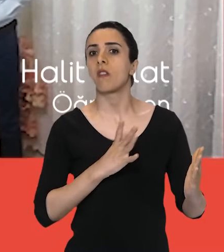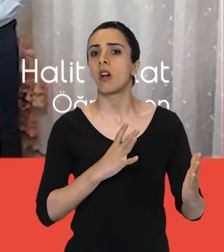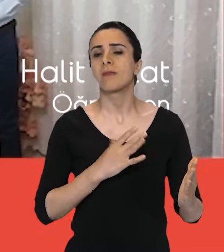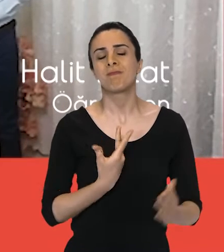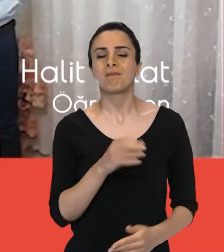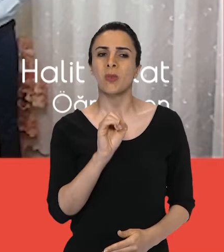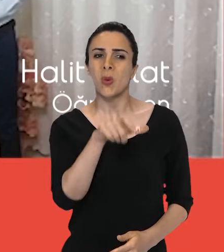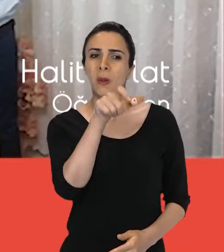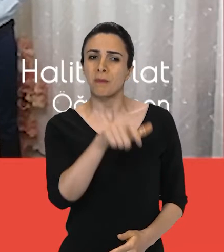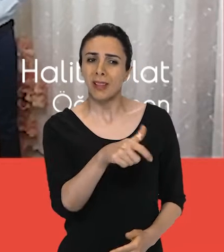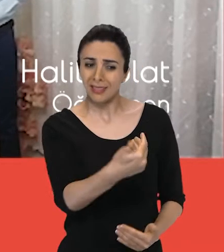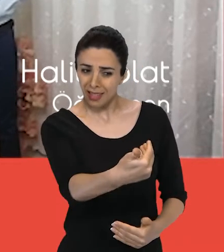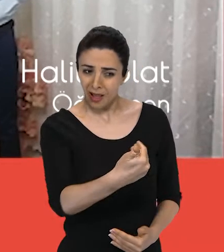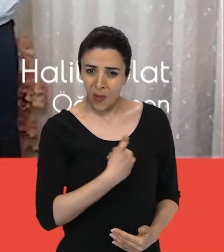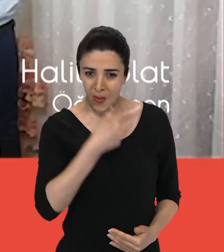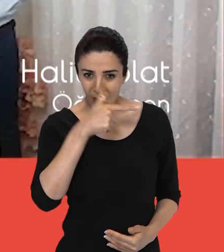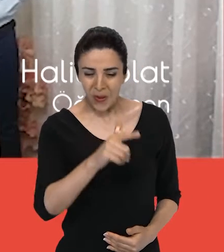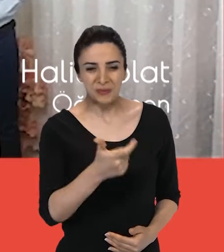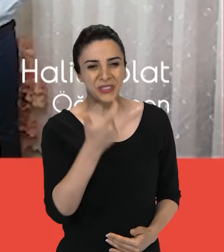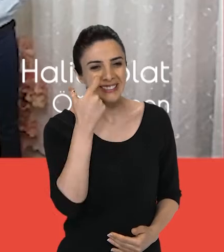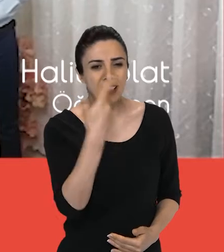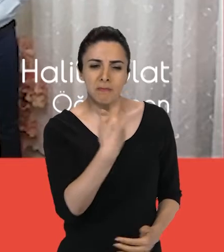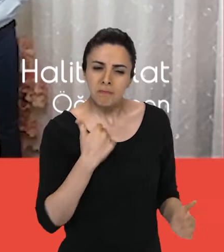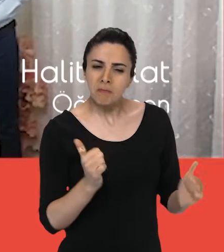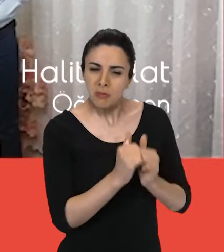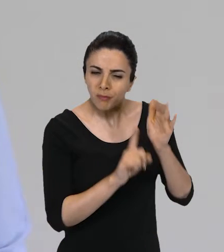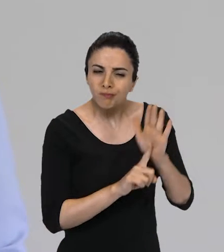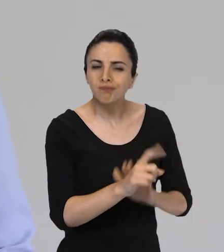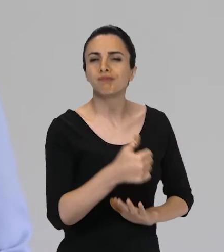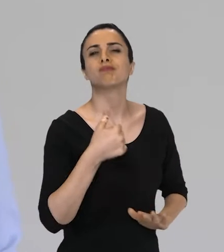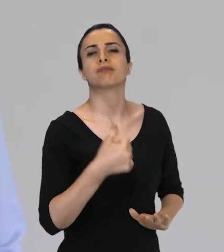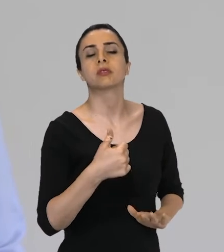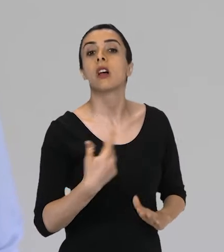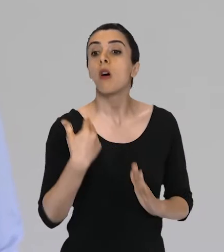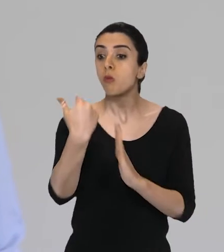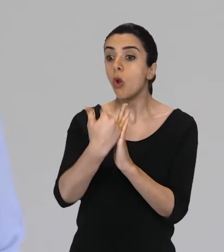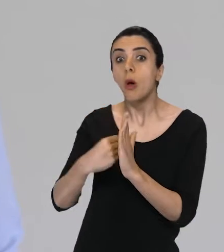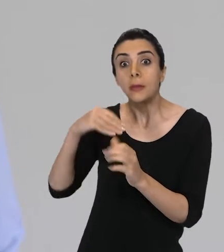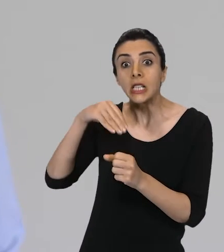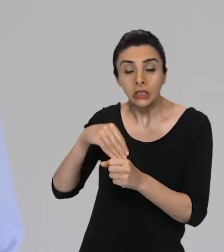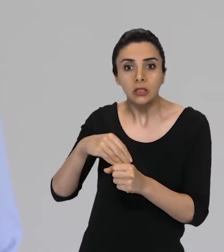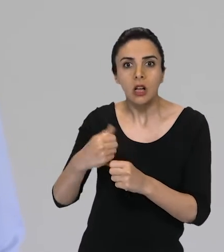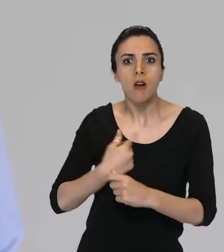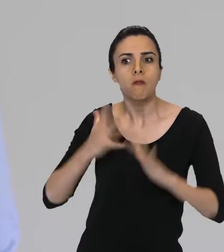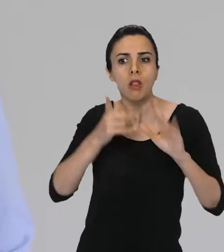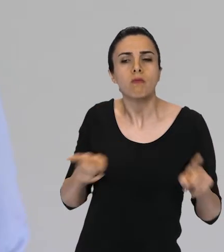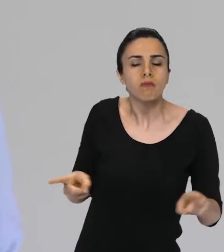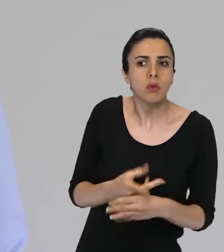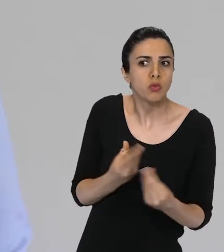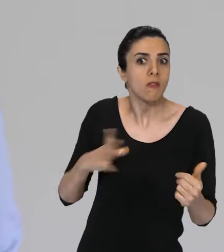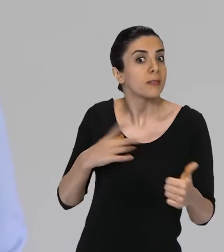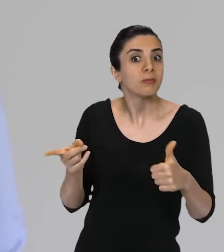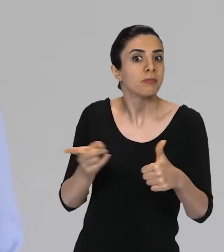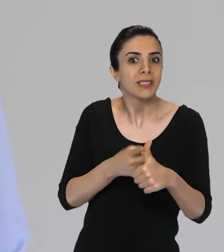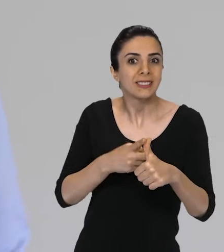Öğretmenim, köyümüze hoş geldin. Senin de çok güzel şeyler başaracağız. Program kapsamında gerçekleştirdiğimiz faaliyetlerden biri,